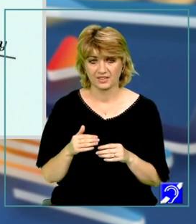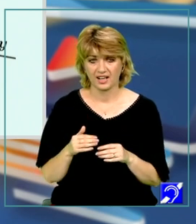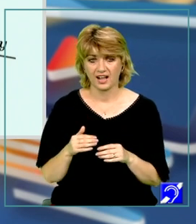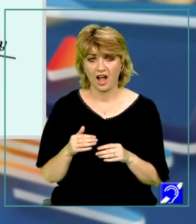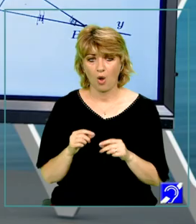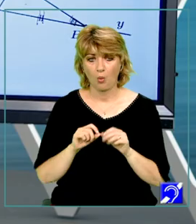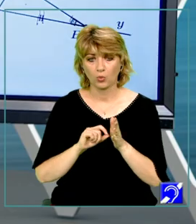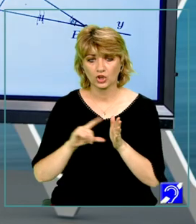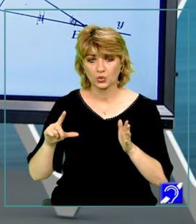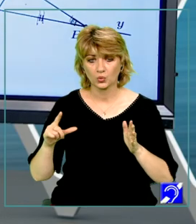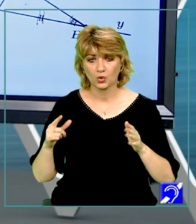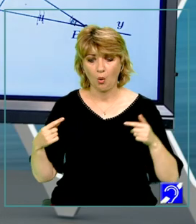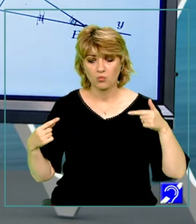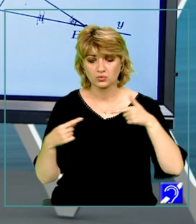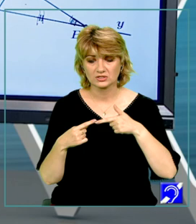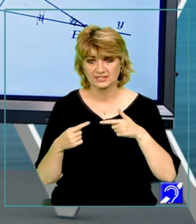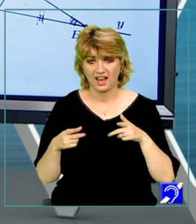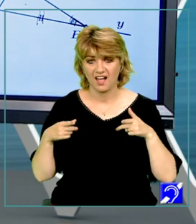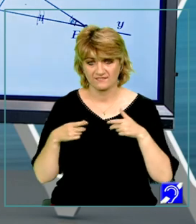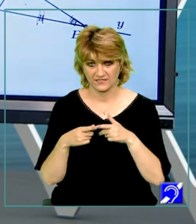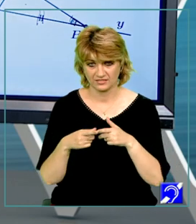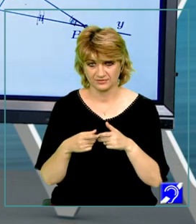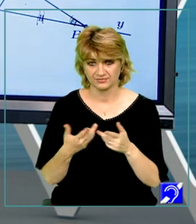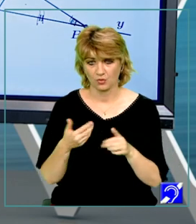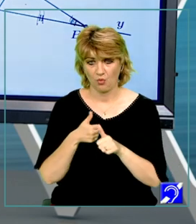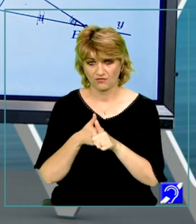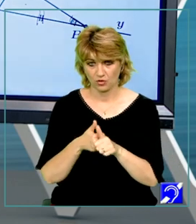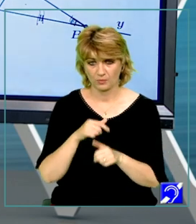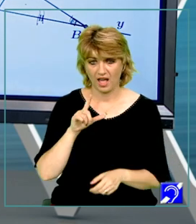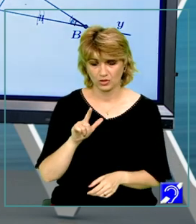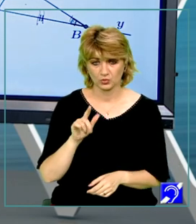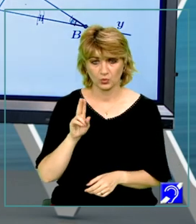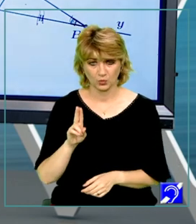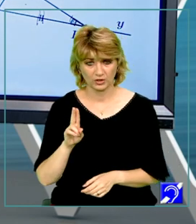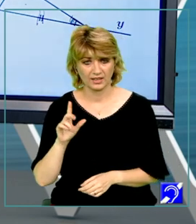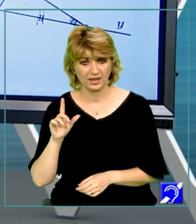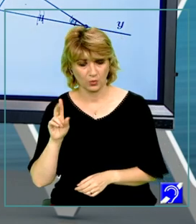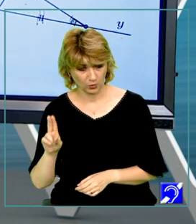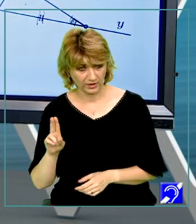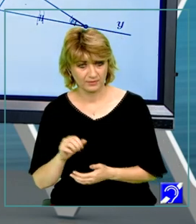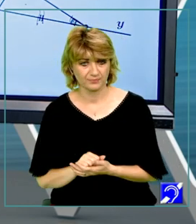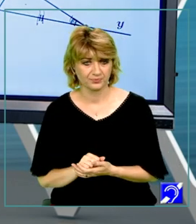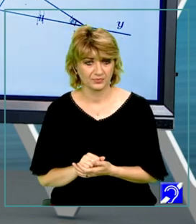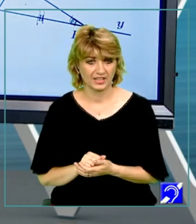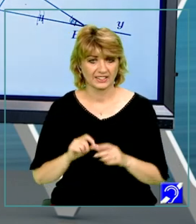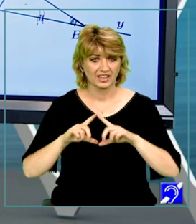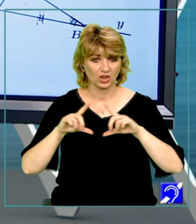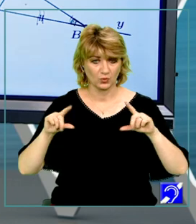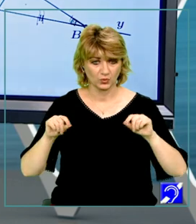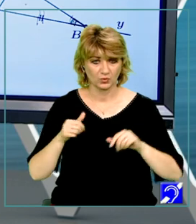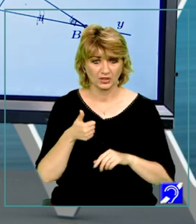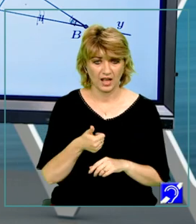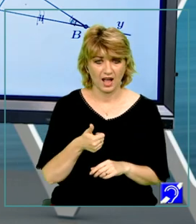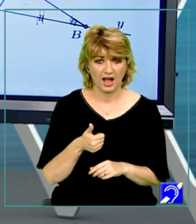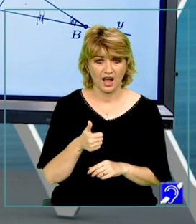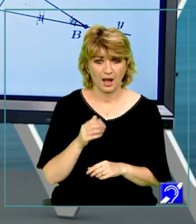opuse la vârf. Prin urmare, conform cazului latură unghi, unghi, triunghiul A, B,